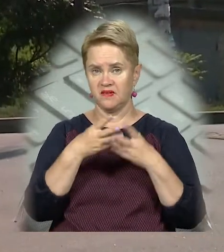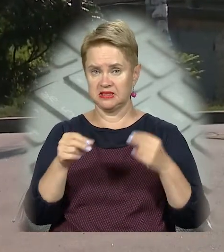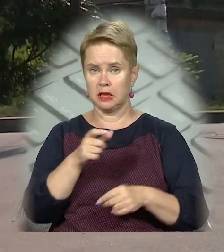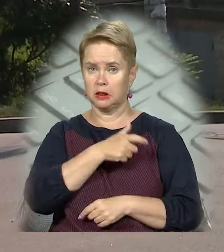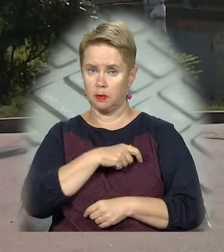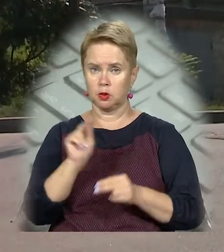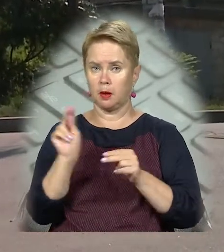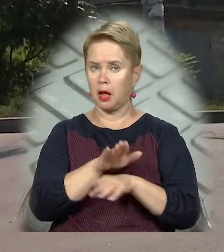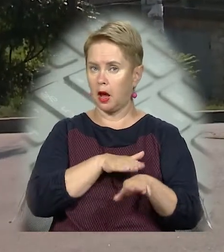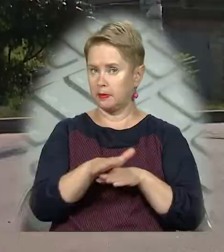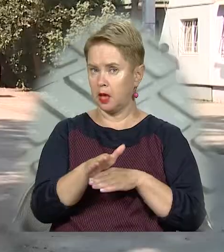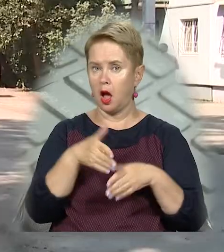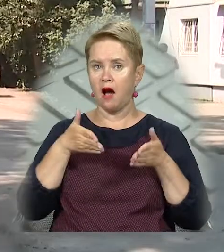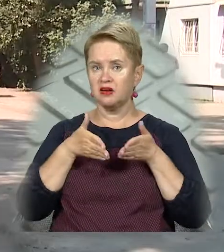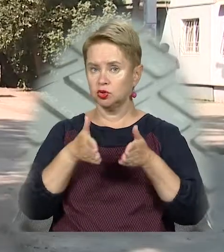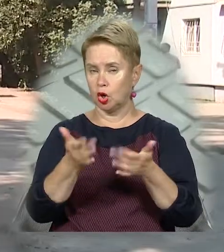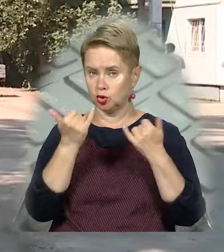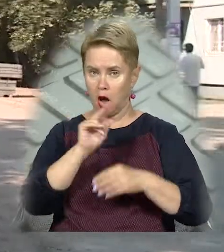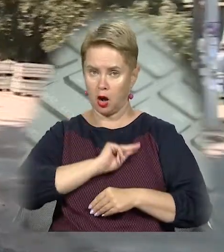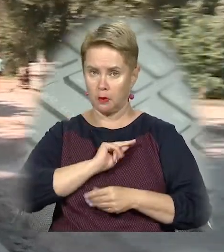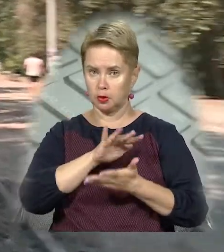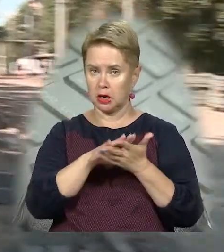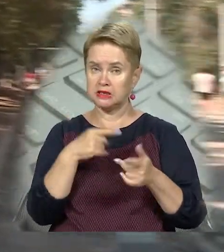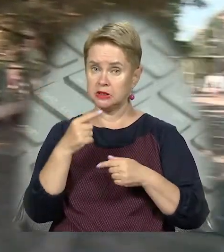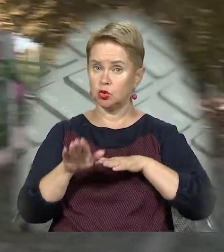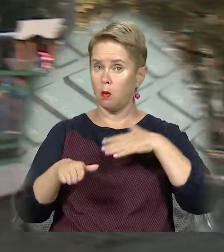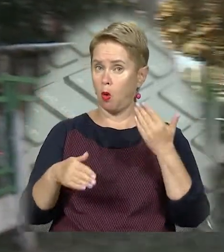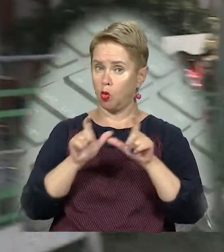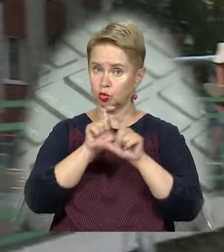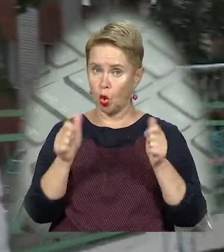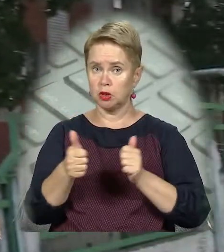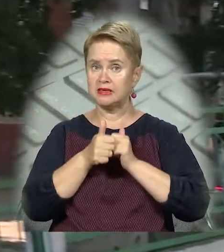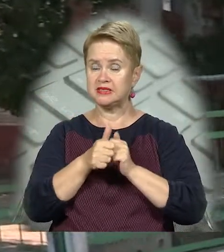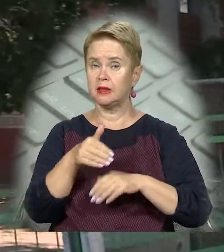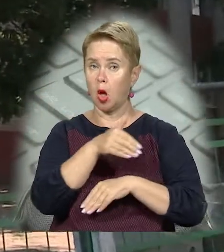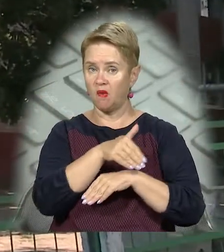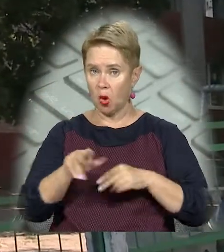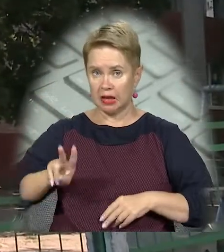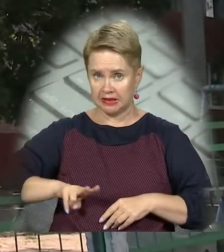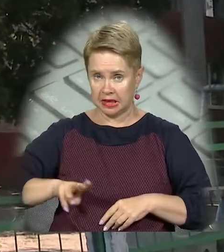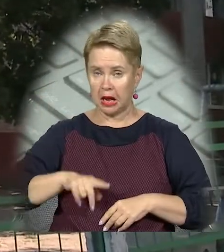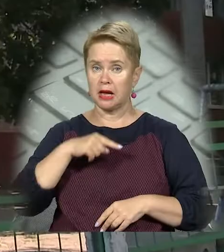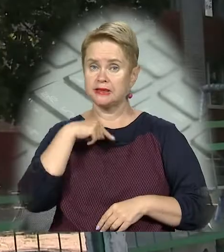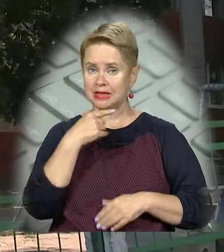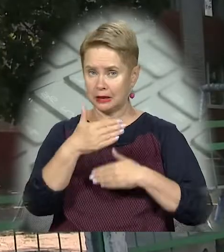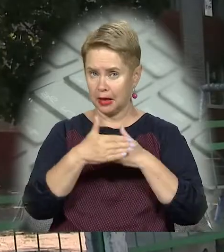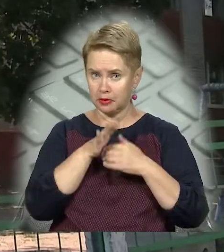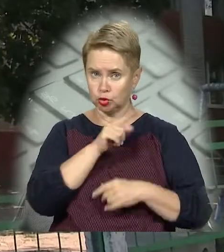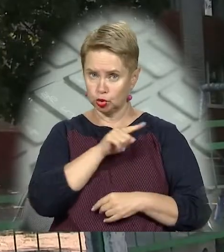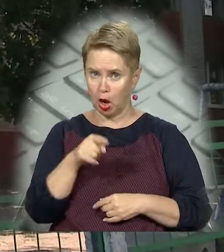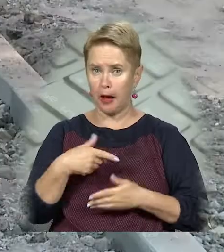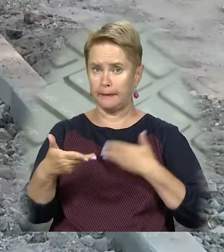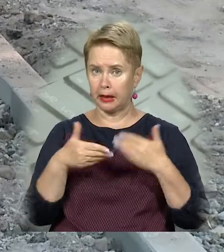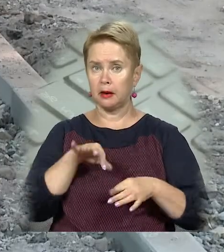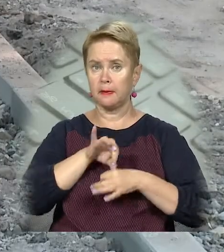депутат капітально відремонтував автошлях. Зараз роботи тривають з іншого боку школи, на сусідній вулиці. Директорка запевняє, найближчим часом